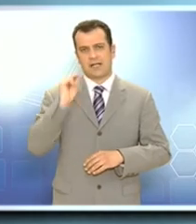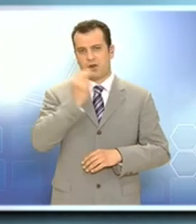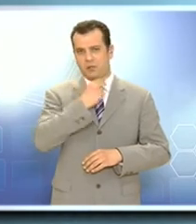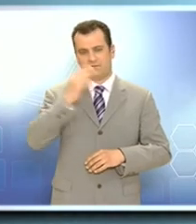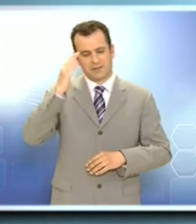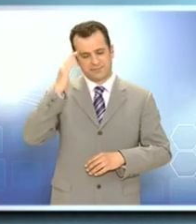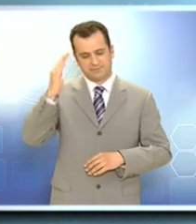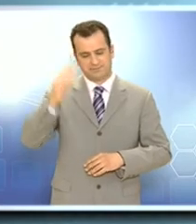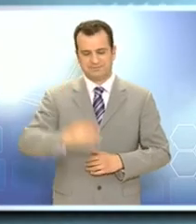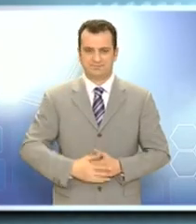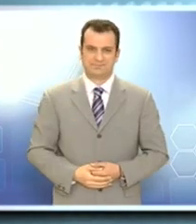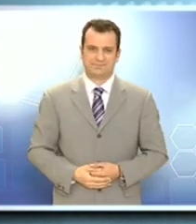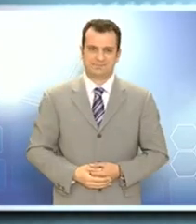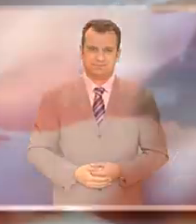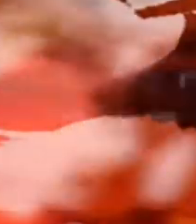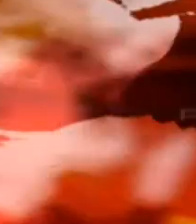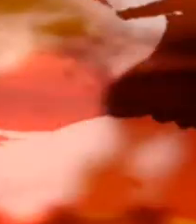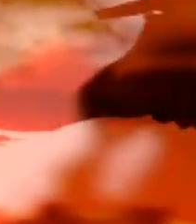8 παρατέταρτο. Καλό σας απόγευμα.